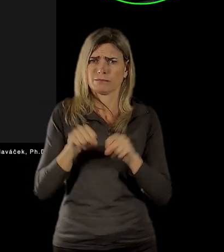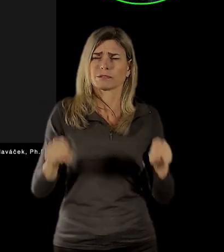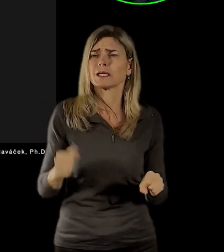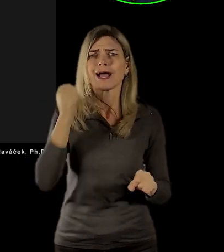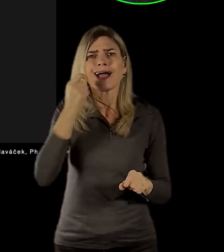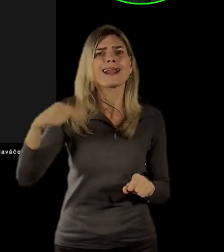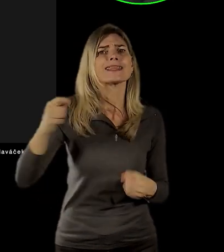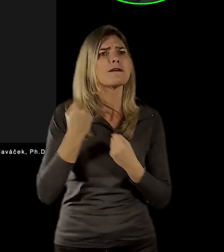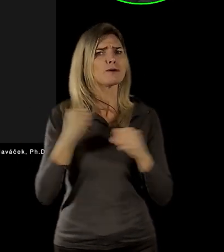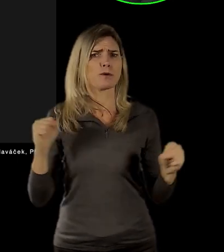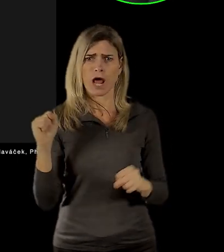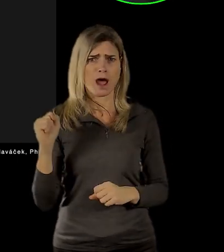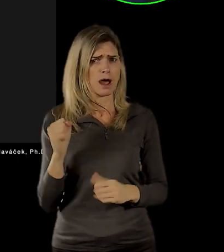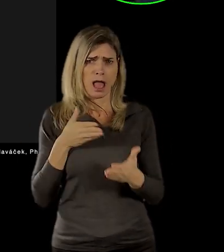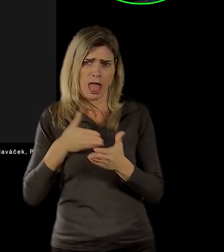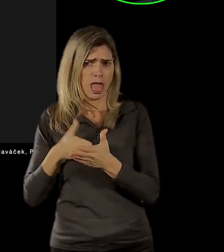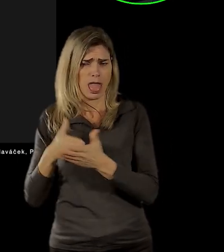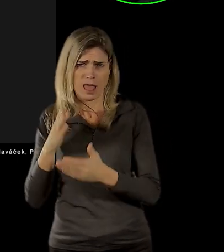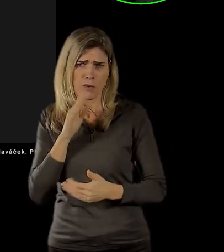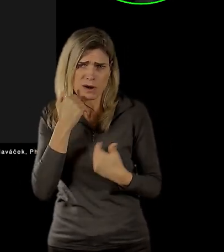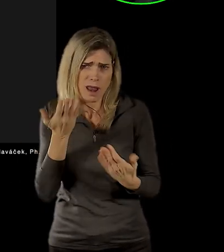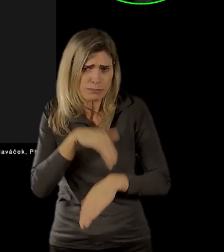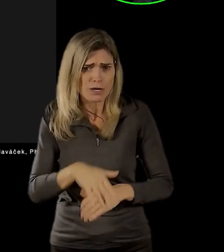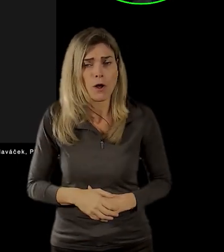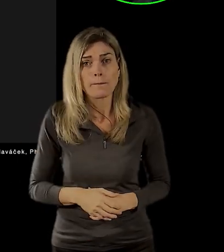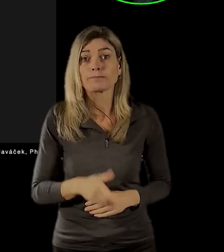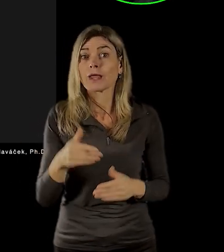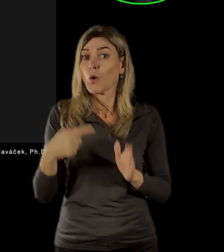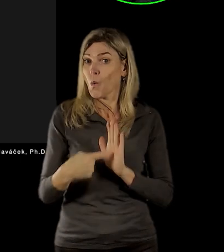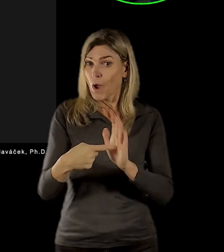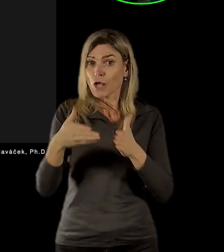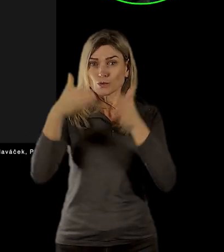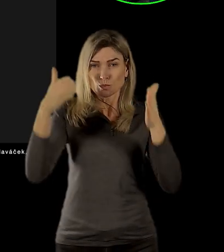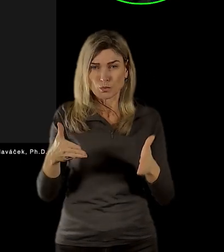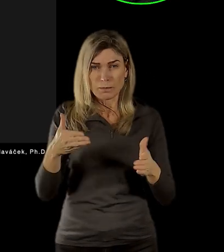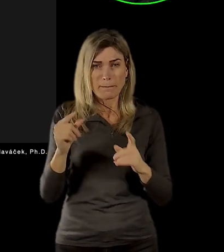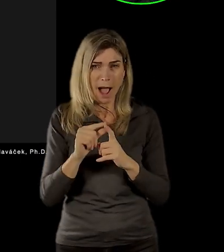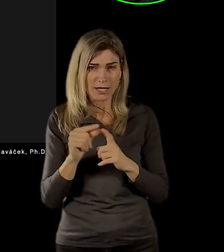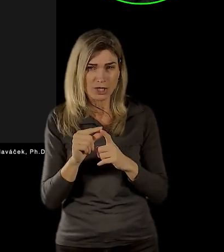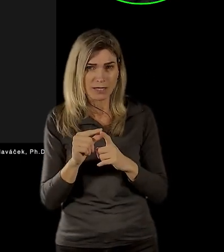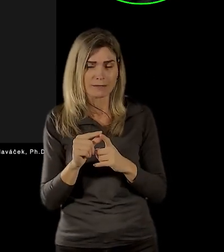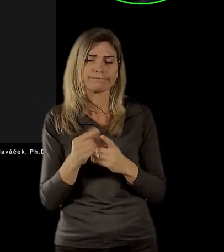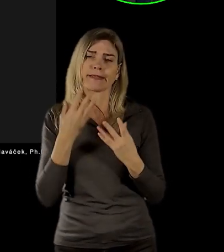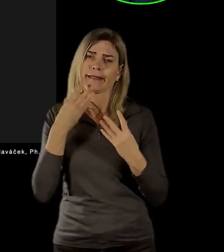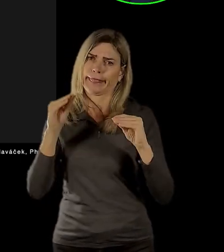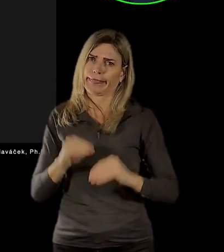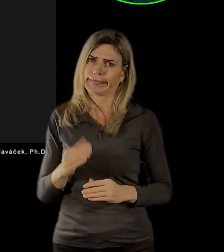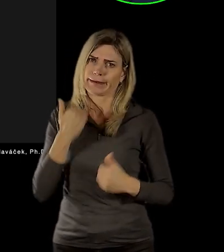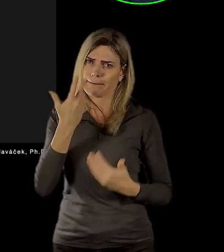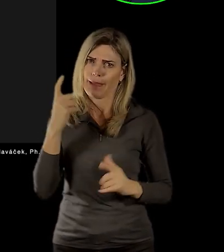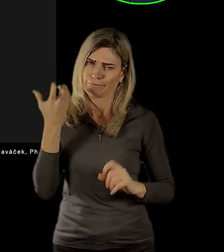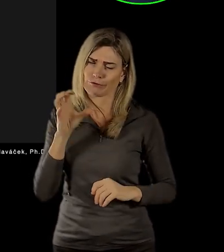dům pážat, teď těme si tam i nějaký obrázek ještě, už tam není nic, kolegové mě ošudili o obrázek,